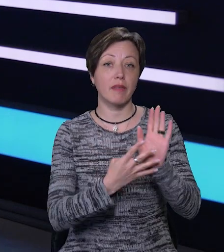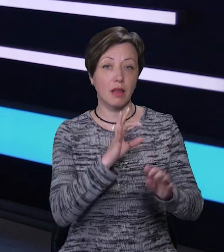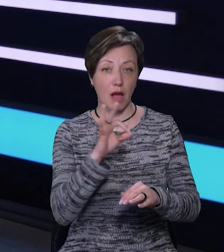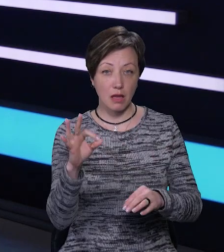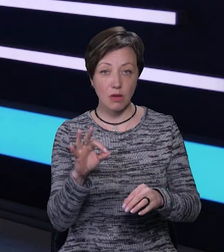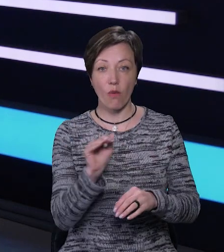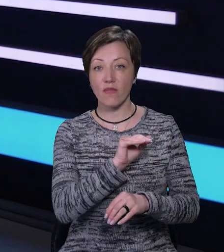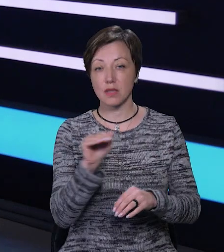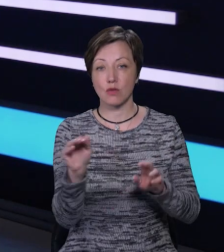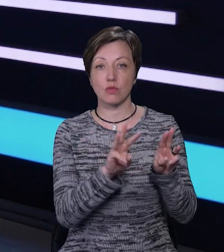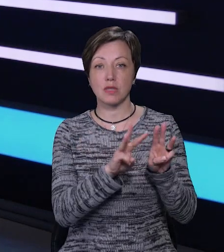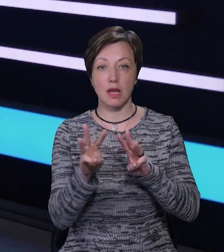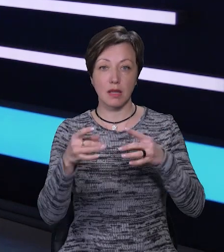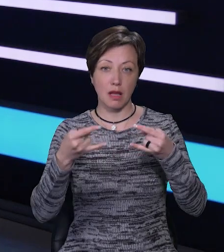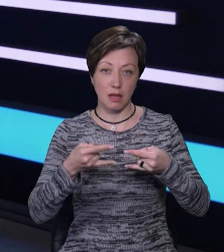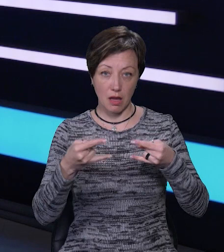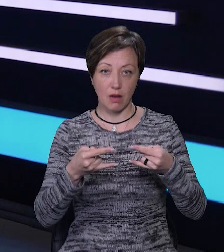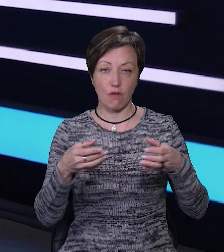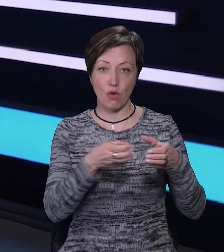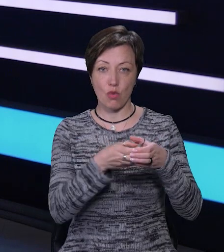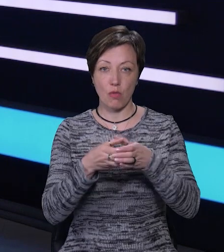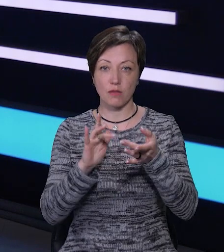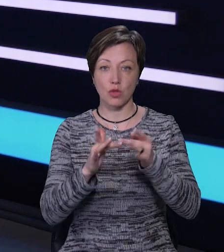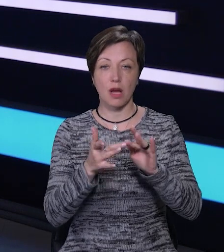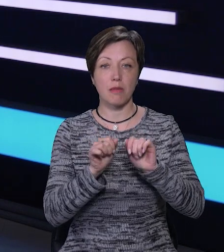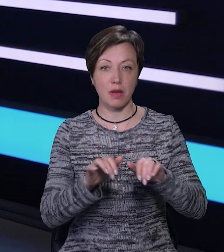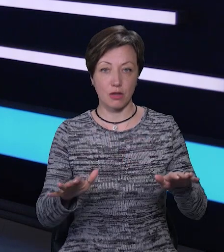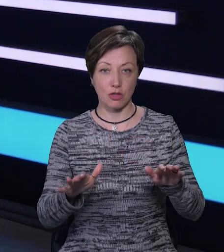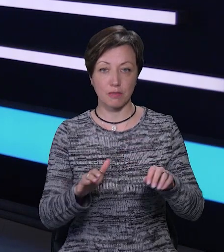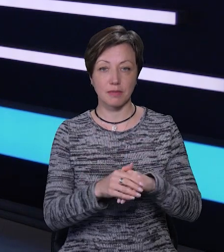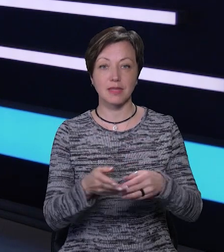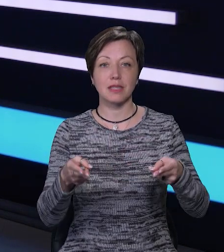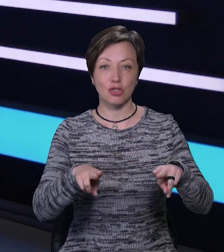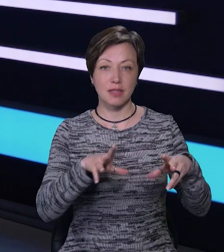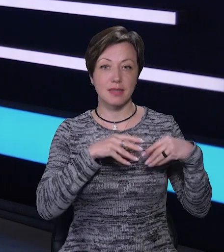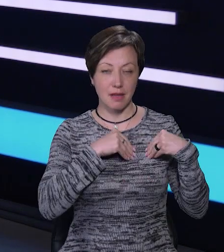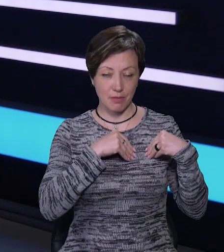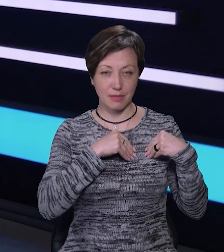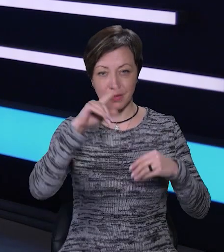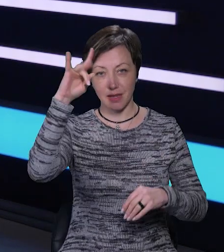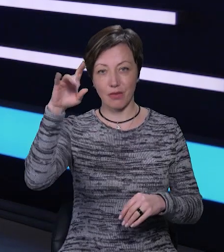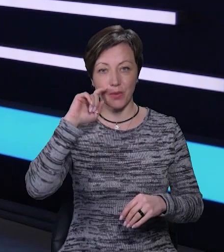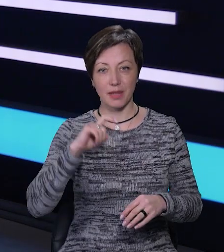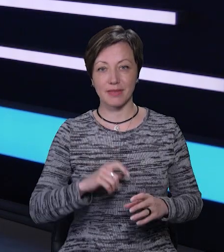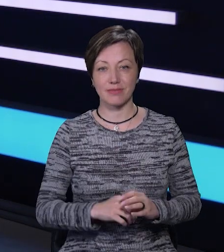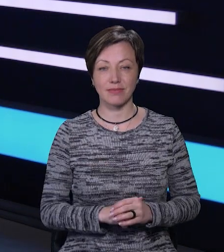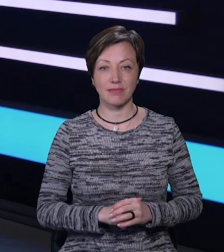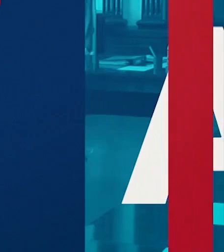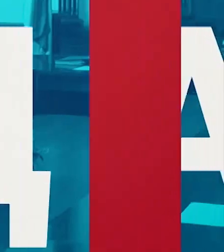а також на офіційному сайті телеканалу та у групах в соціальних мережах. Залишайтеся з нами. Слава Україні!